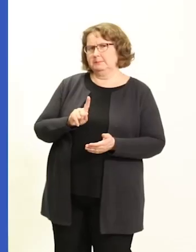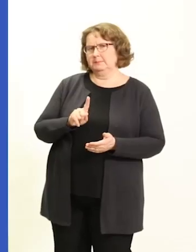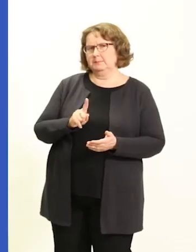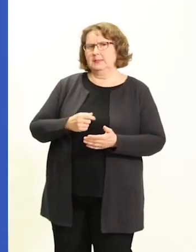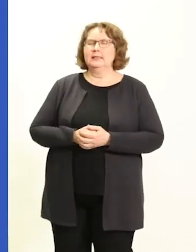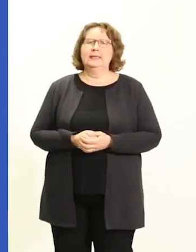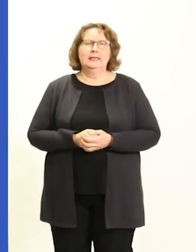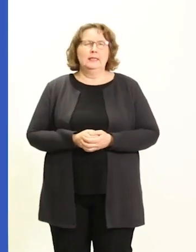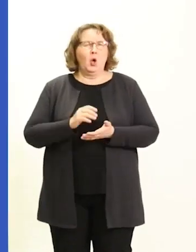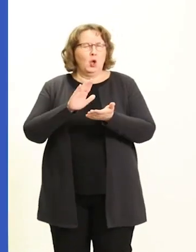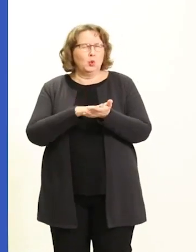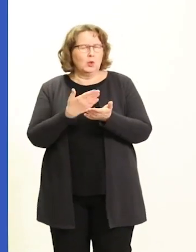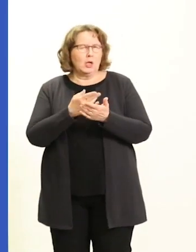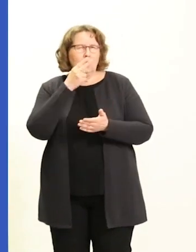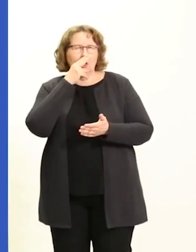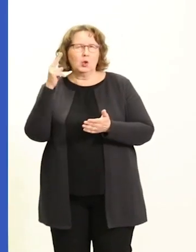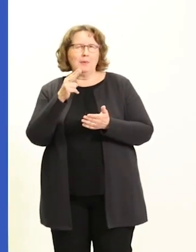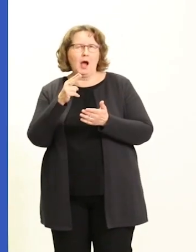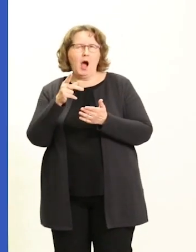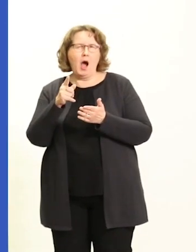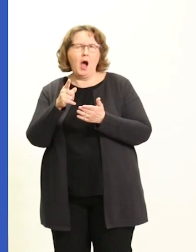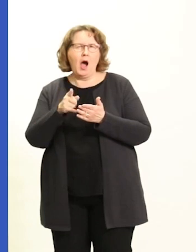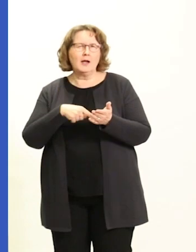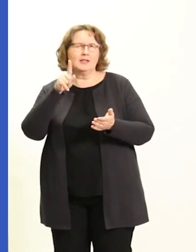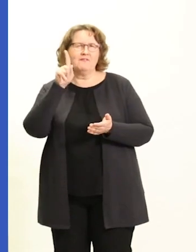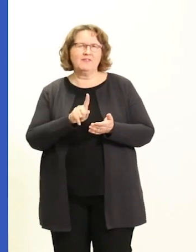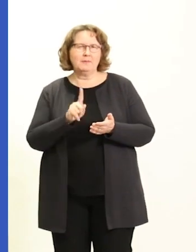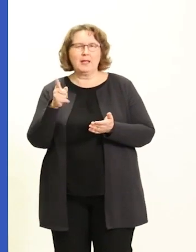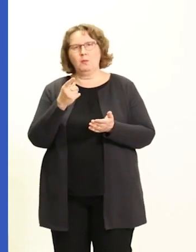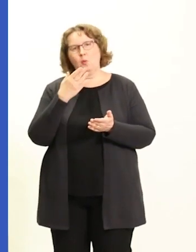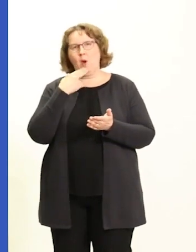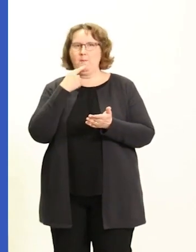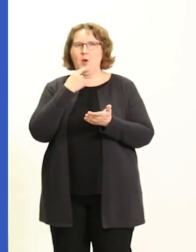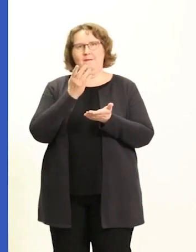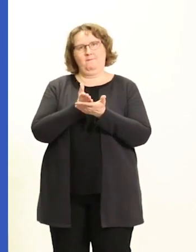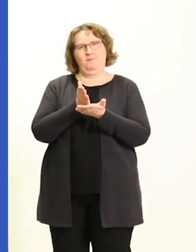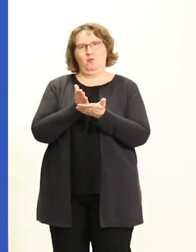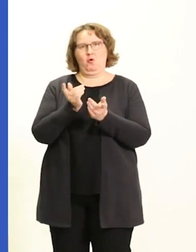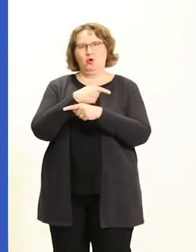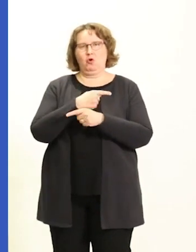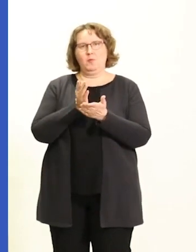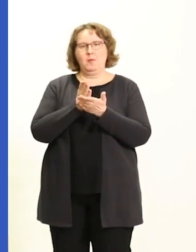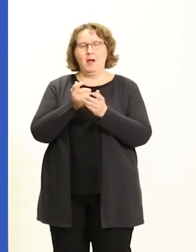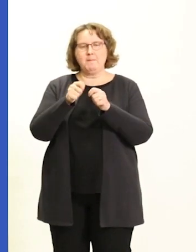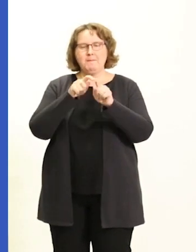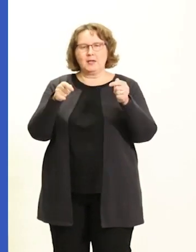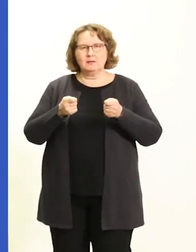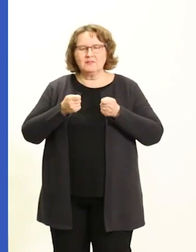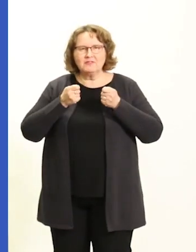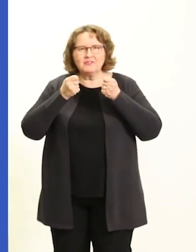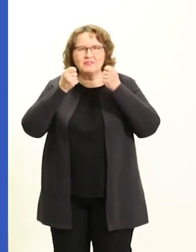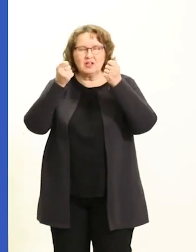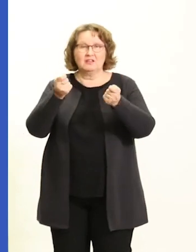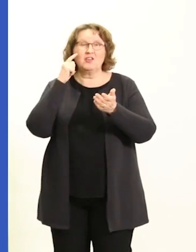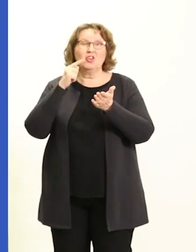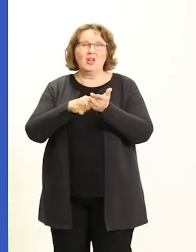No tulkkauksen näkökulmasta haastavinta on se, kun puheenvuoronpitäjä pitää oman puheenvuoronsa suoraan paperista. Eli